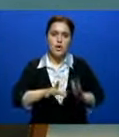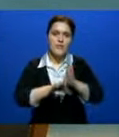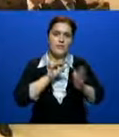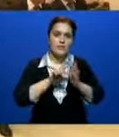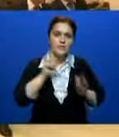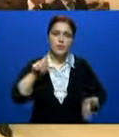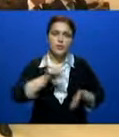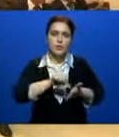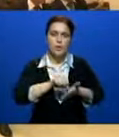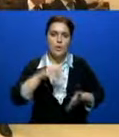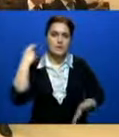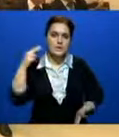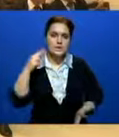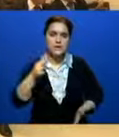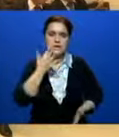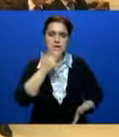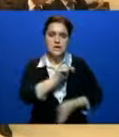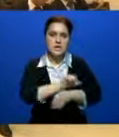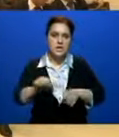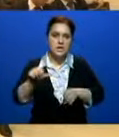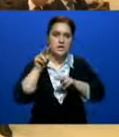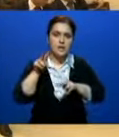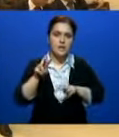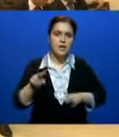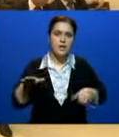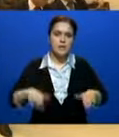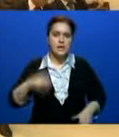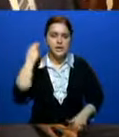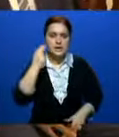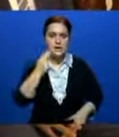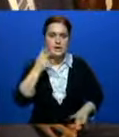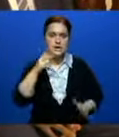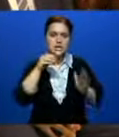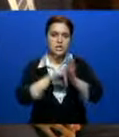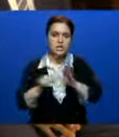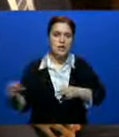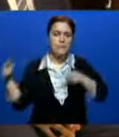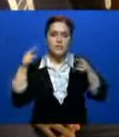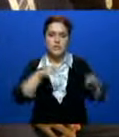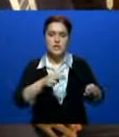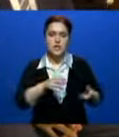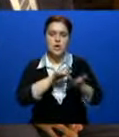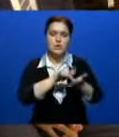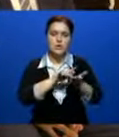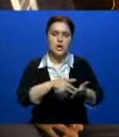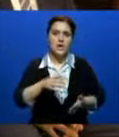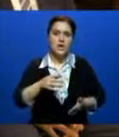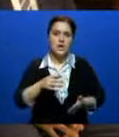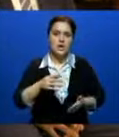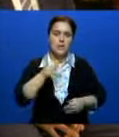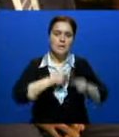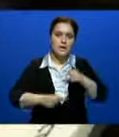выборам, о кандидатах в президенты и иностранных наблюдателях. На территории Китая, не считая приезжающих на короткий срок туристов,